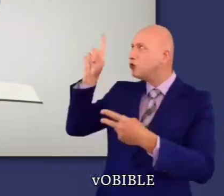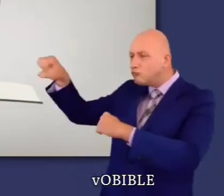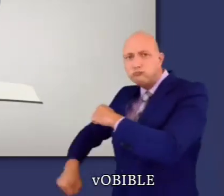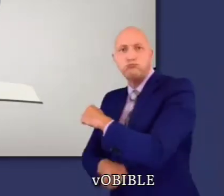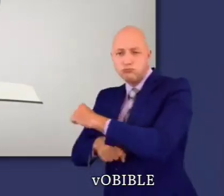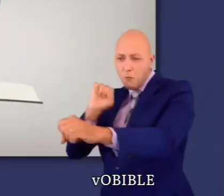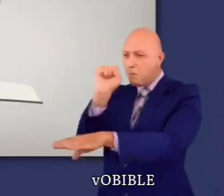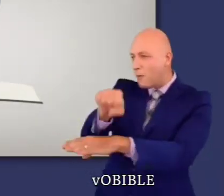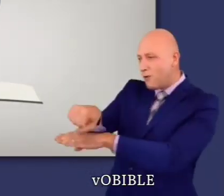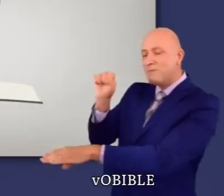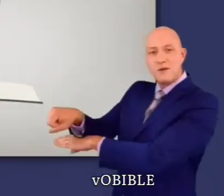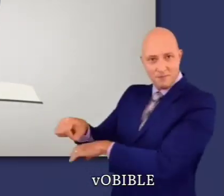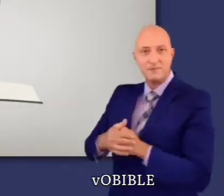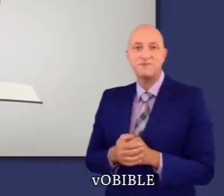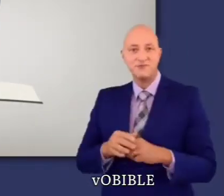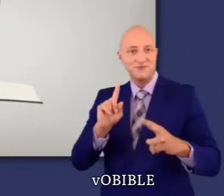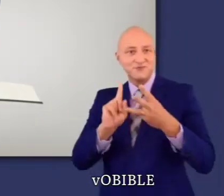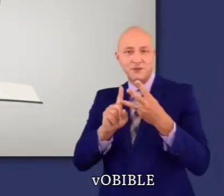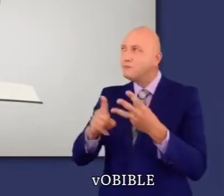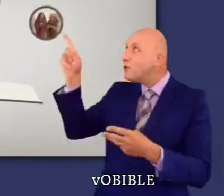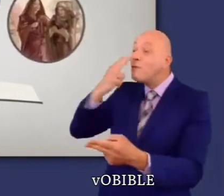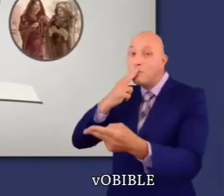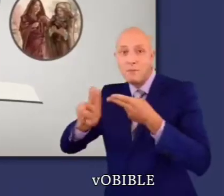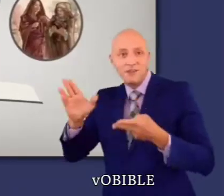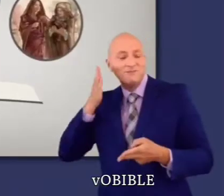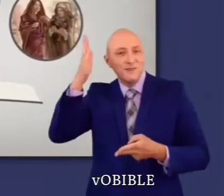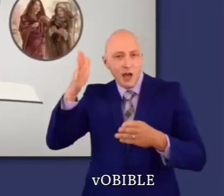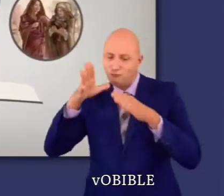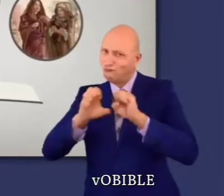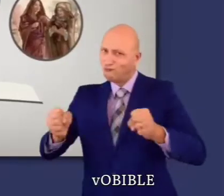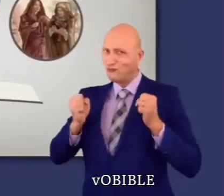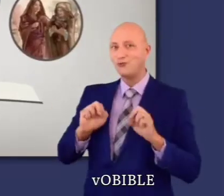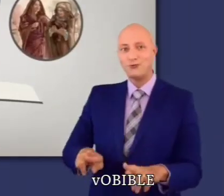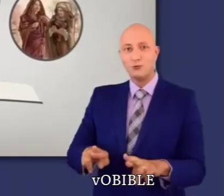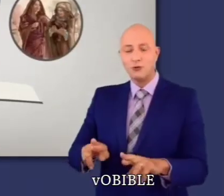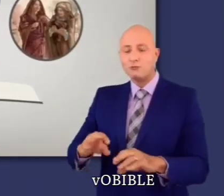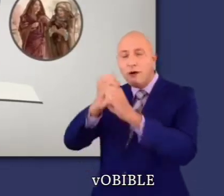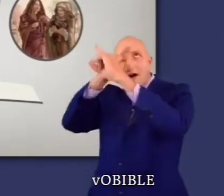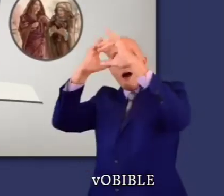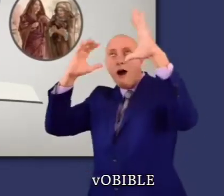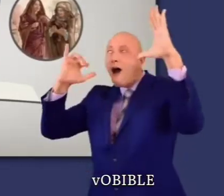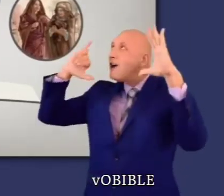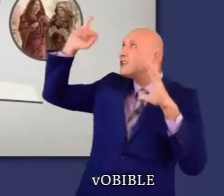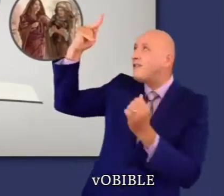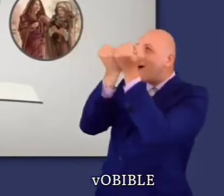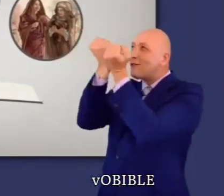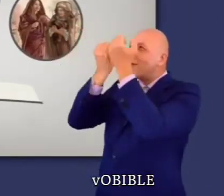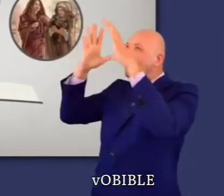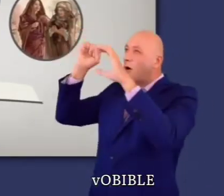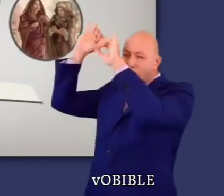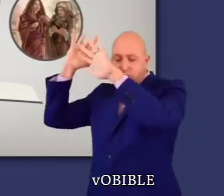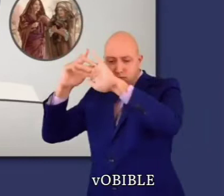comme il se bat pour son peuple et voyez comment il réalise toutes ses promesses, ce qui renforce notre foi dans notre